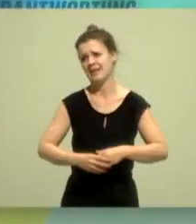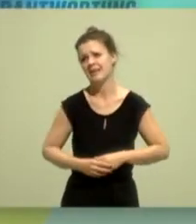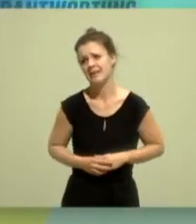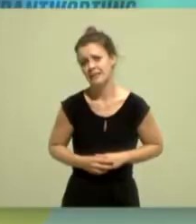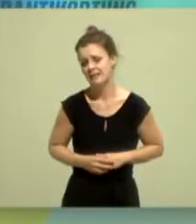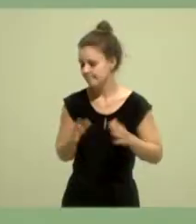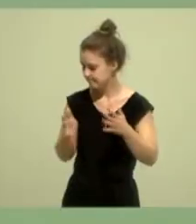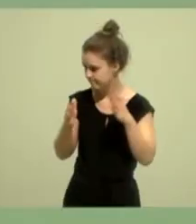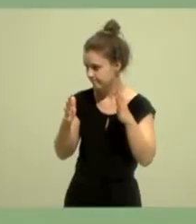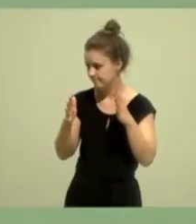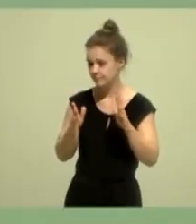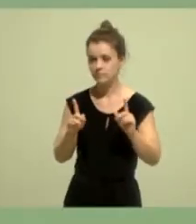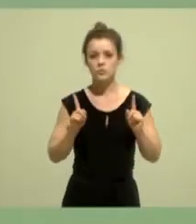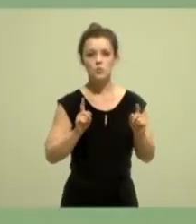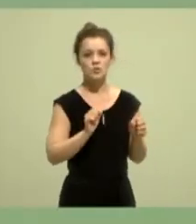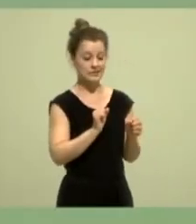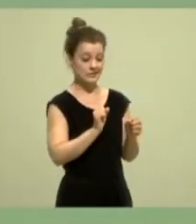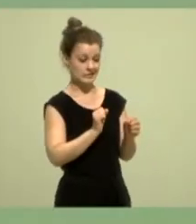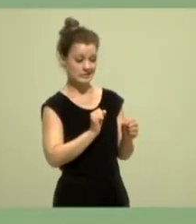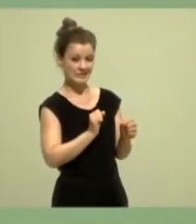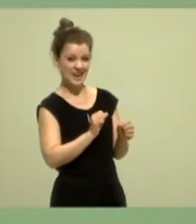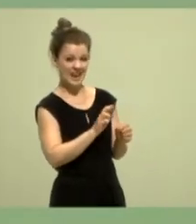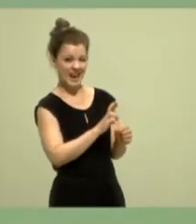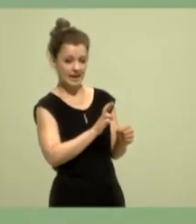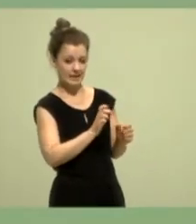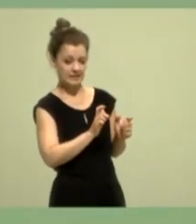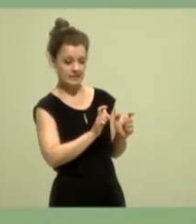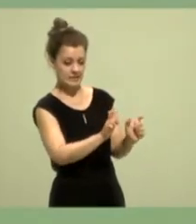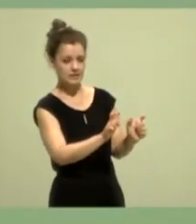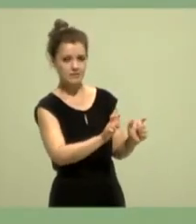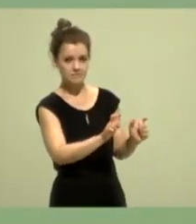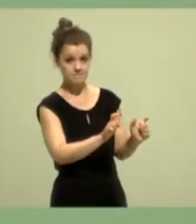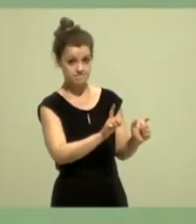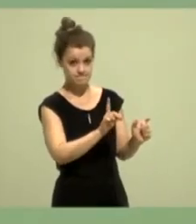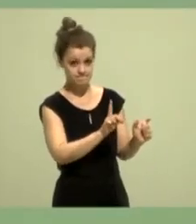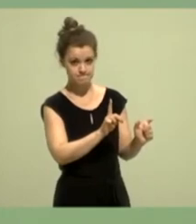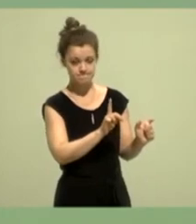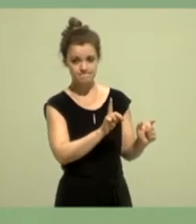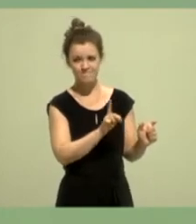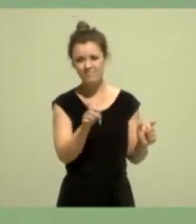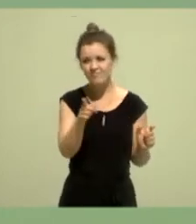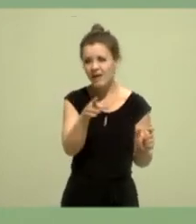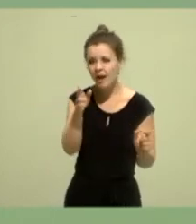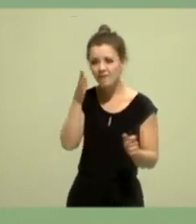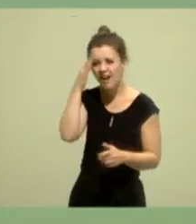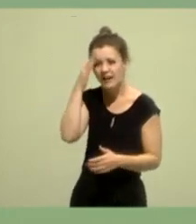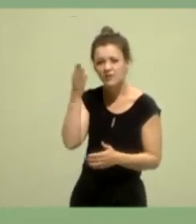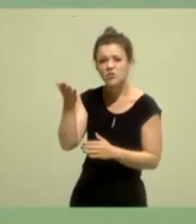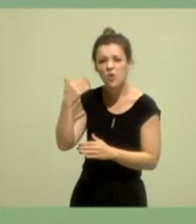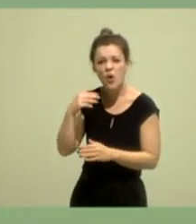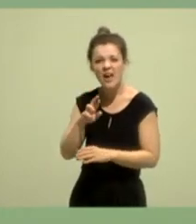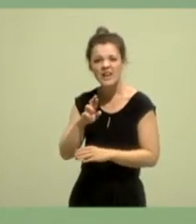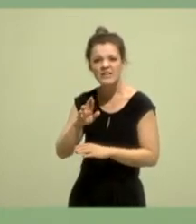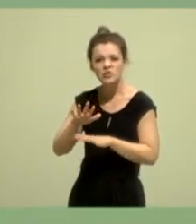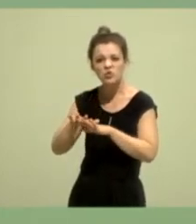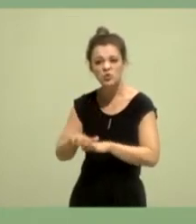Der Kampf gegen Rechts. Wer sich ein bisschen mit dem Thema auch beschäftigt, wo auch rechte Strukturen herkommen und wer ein bisschen beobachtet, dass vor